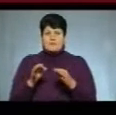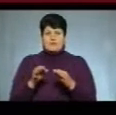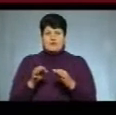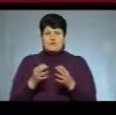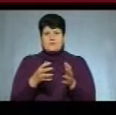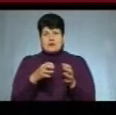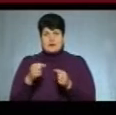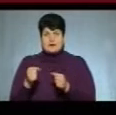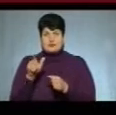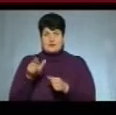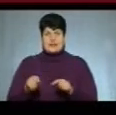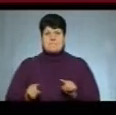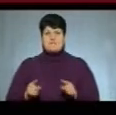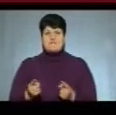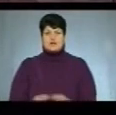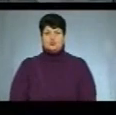варто.